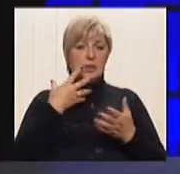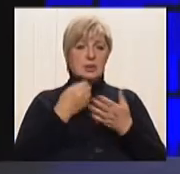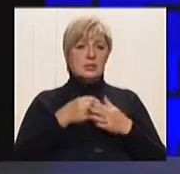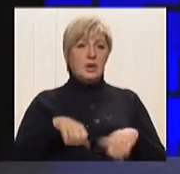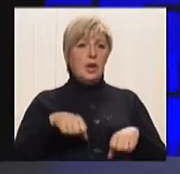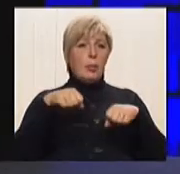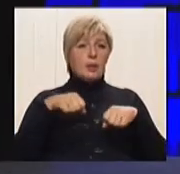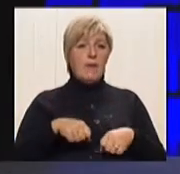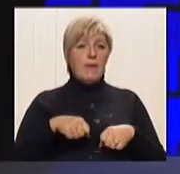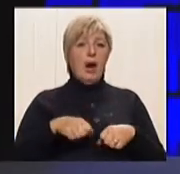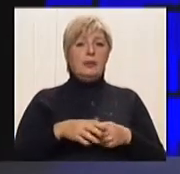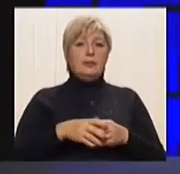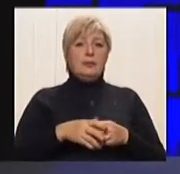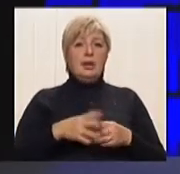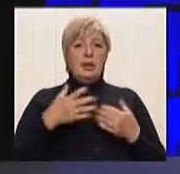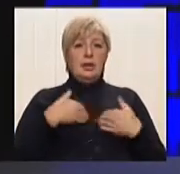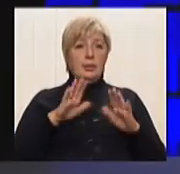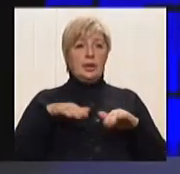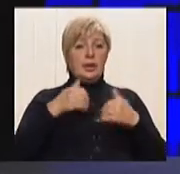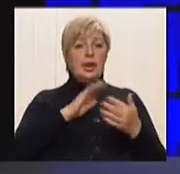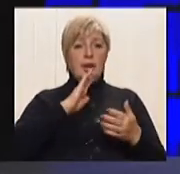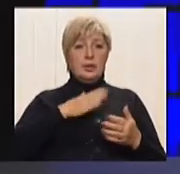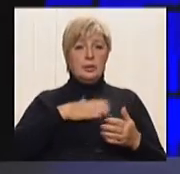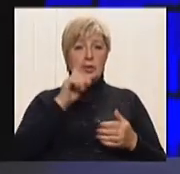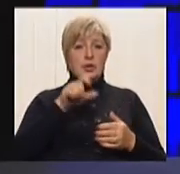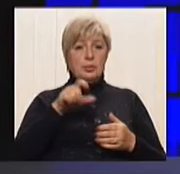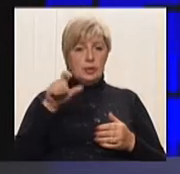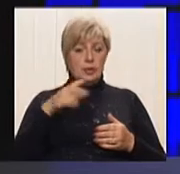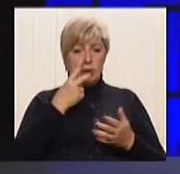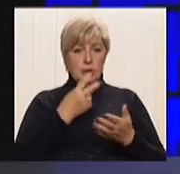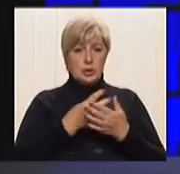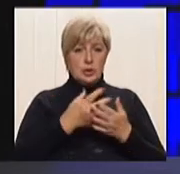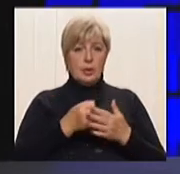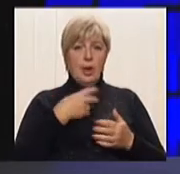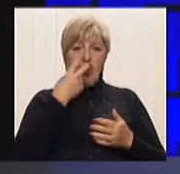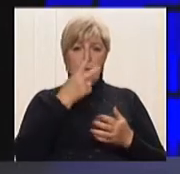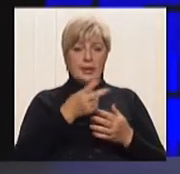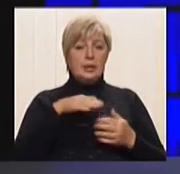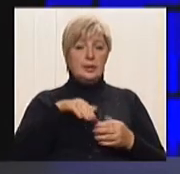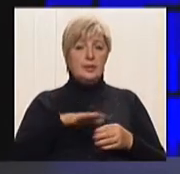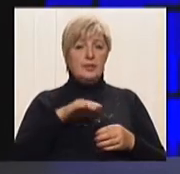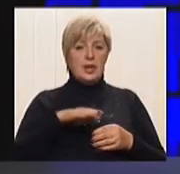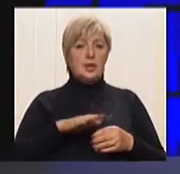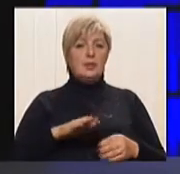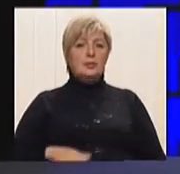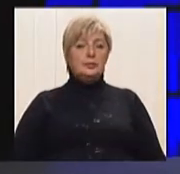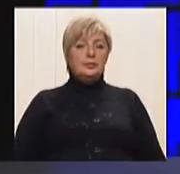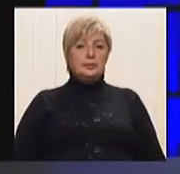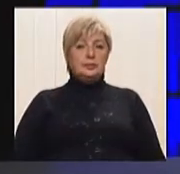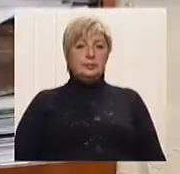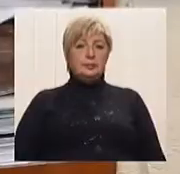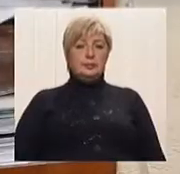власне, я і пропоную нашим глядачам переглянути відео безпосередньо з пункту правових консультацій.